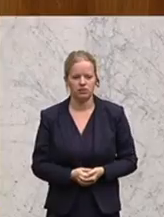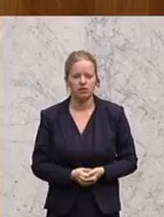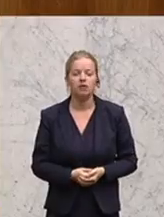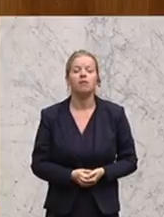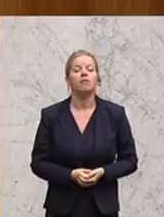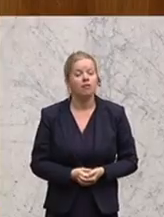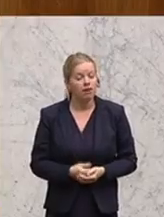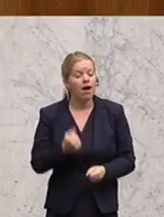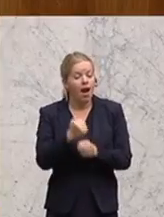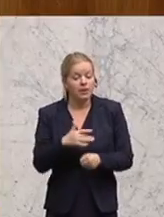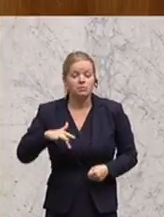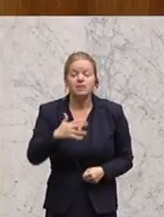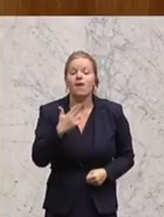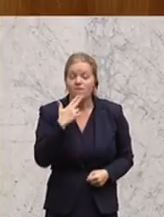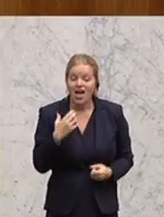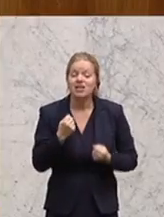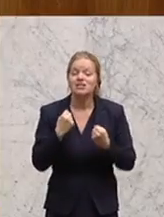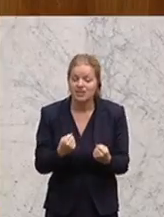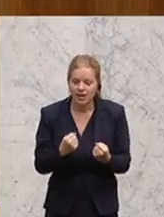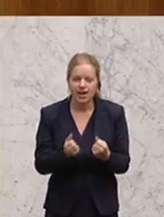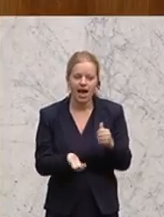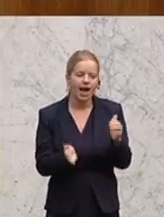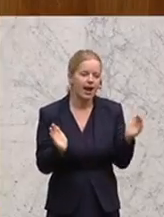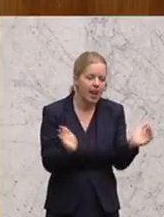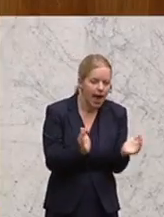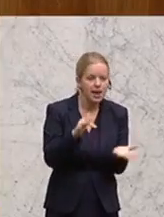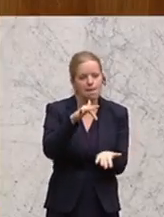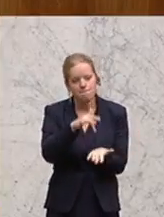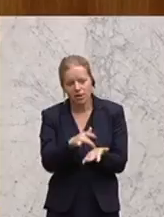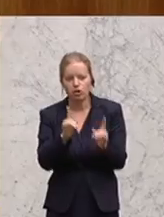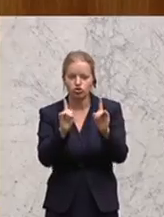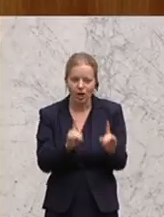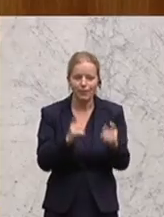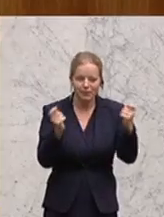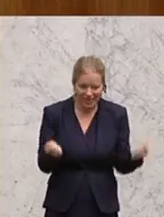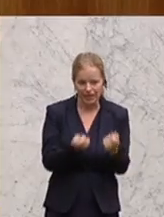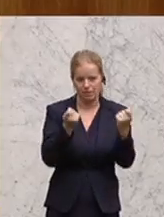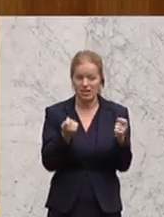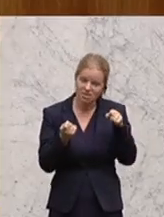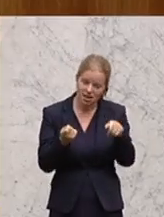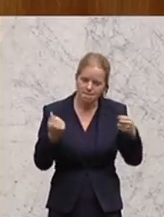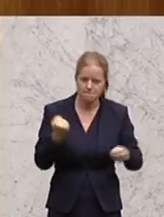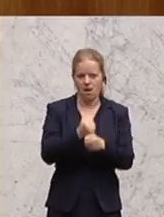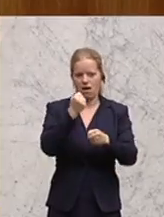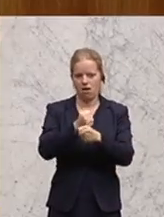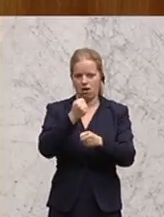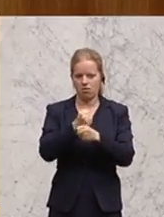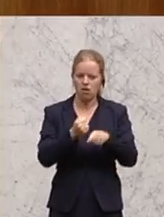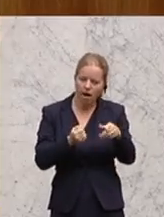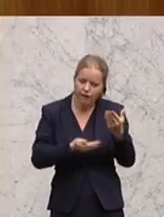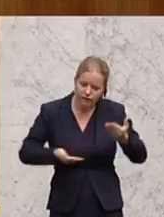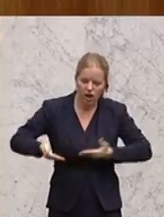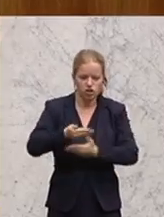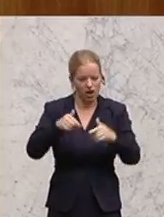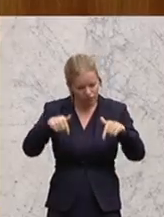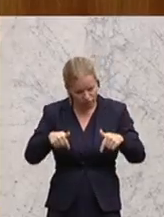kleinen, heimischen, kleingewerbetreibenden und mittelständischen Unternehmen geschaffen. Diese sind das Rückgrat der heimischen Wirtschaft